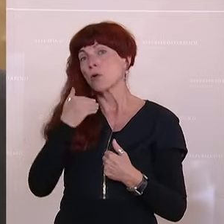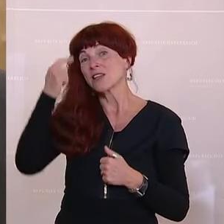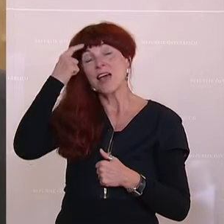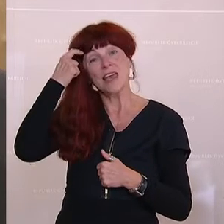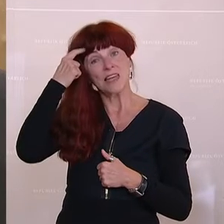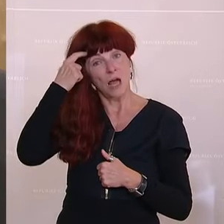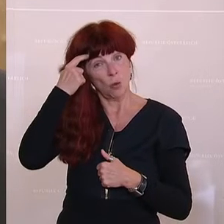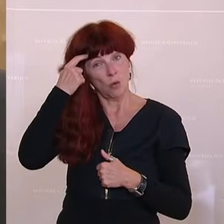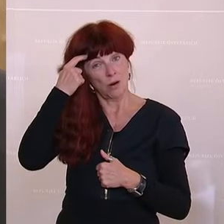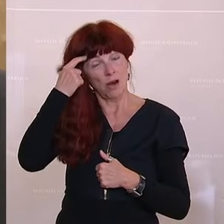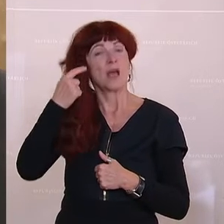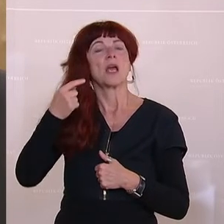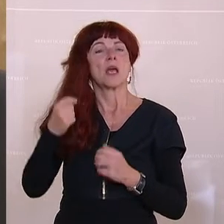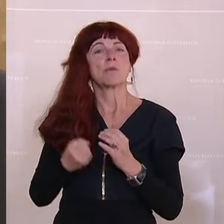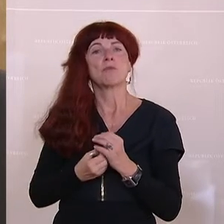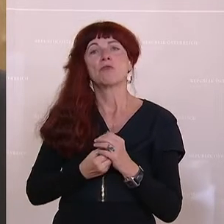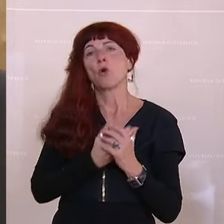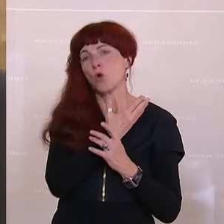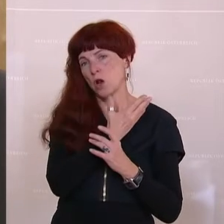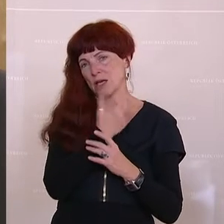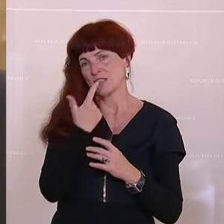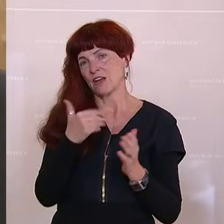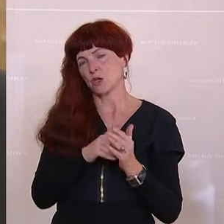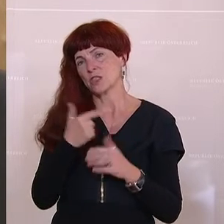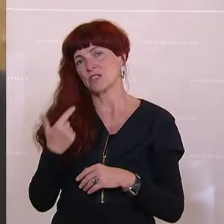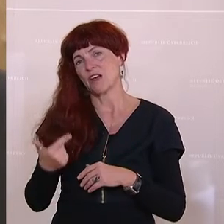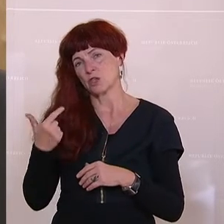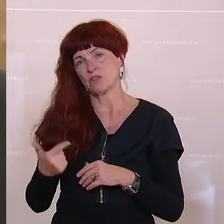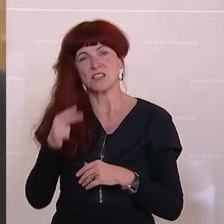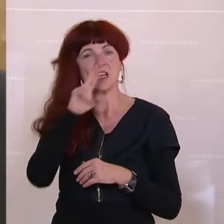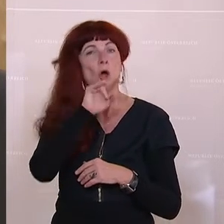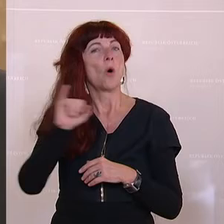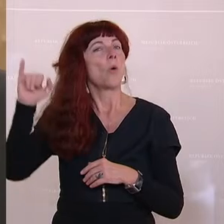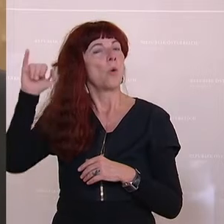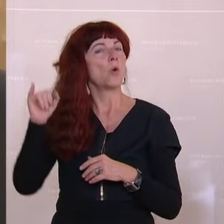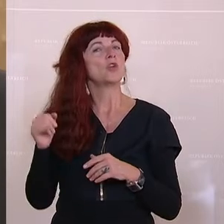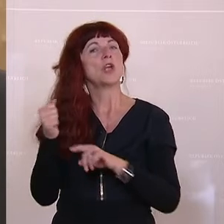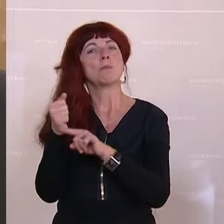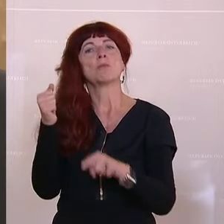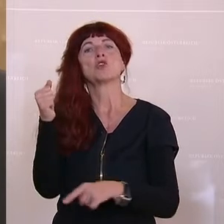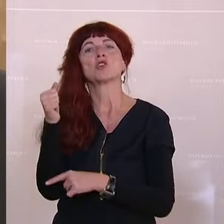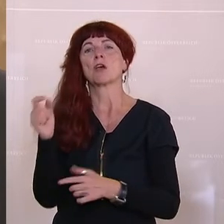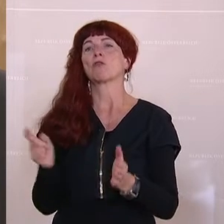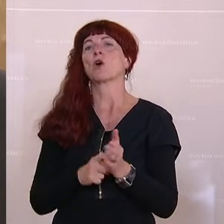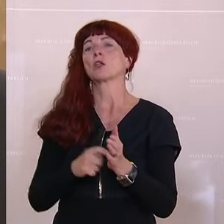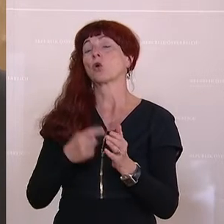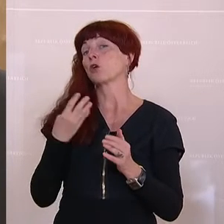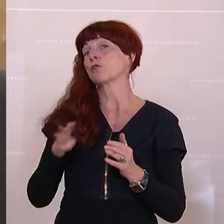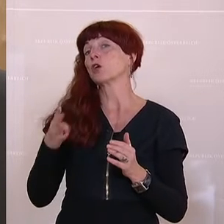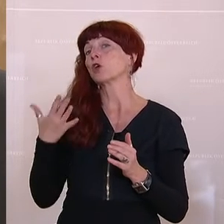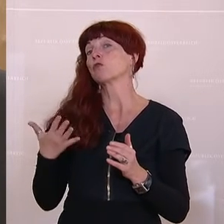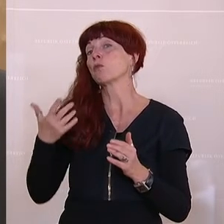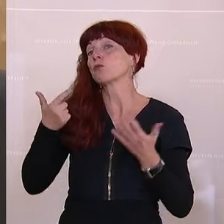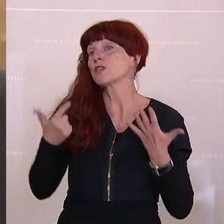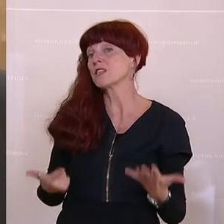Frühjahr dieses Jahres die Universitäten mit einer Budgetforderung von 475 Millionen in